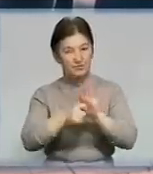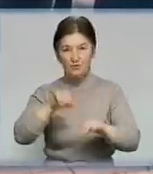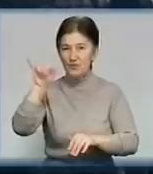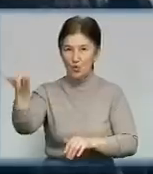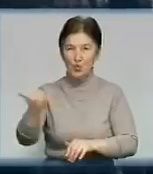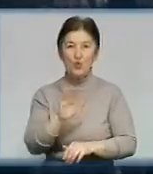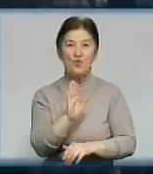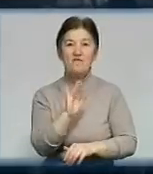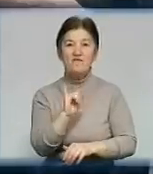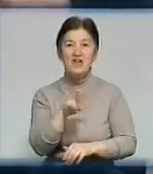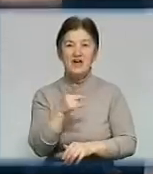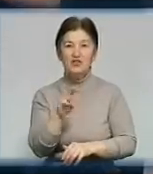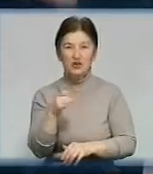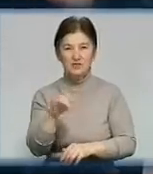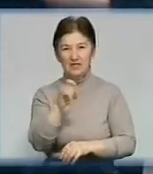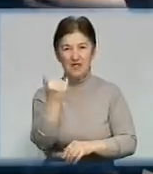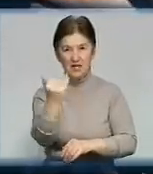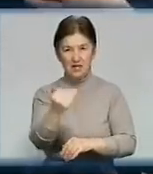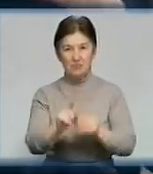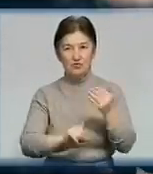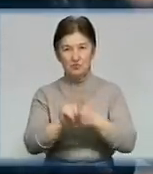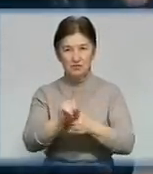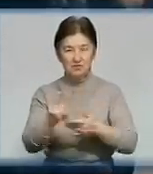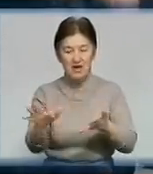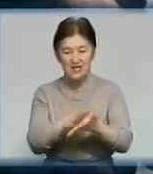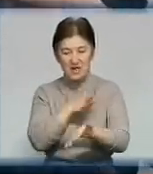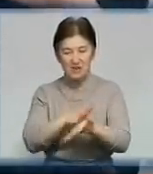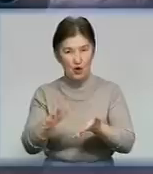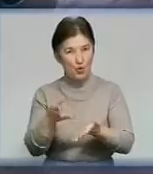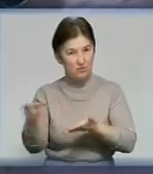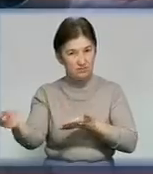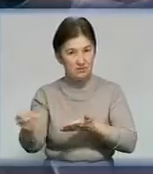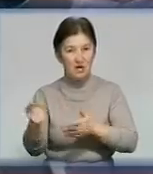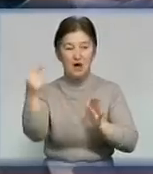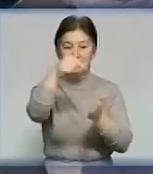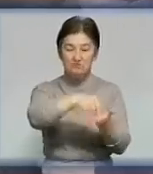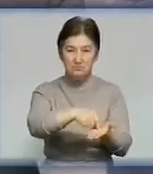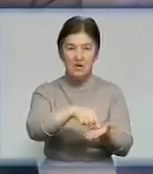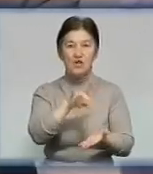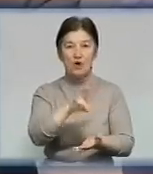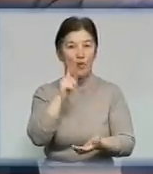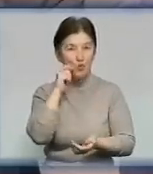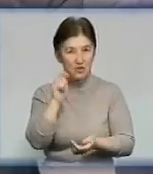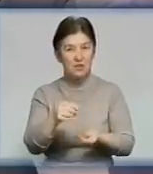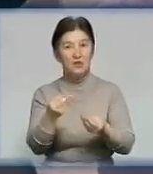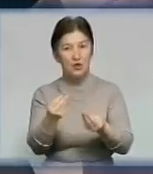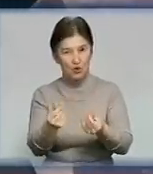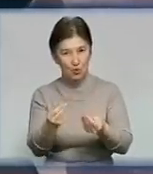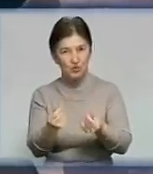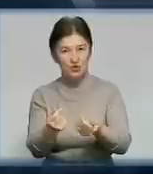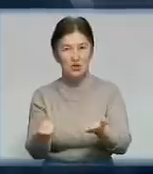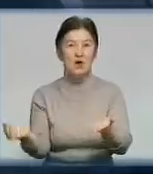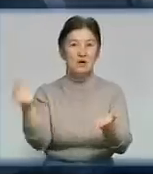Добровеличківському районах з їхніми колегами почали розраховуватись. До новоукраїнки гроші наче тоді йшли, проте люди їх не